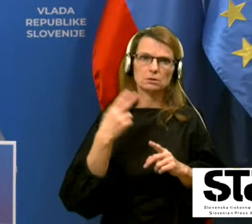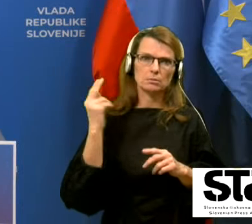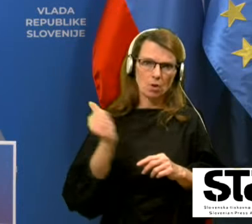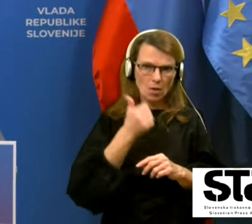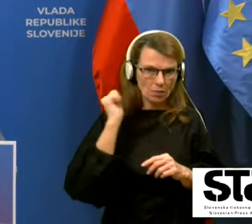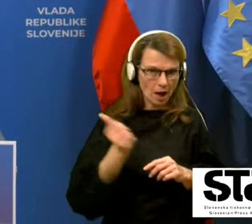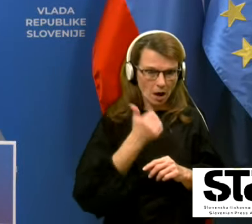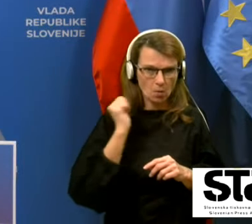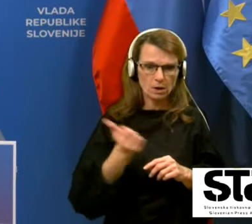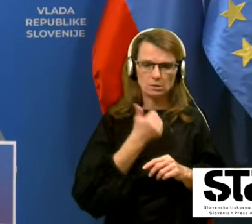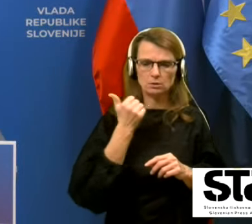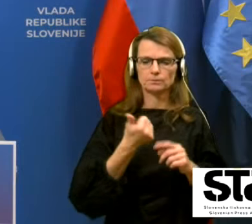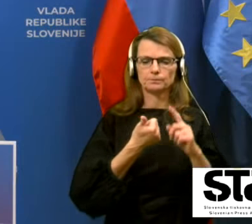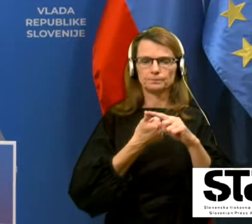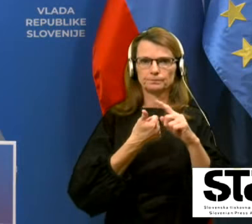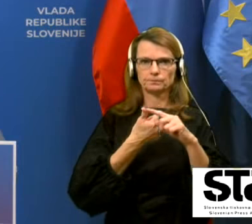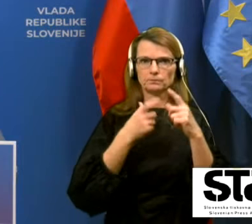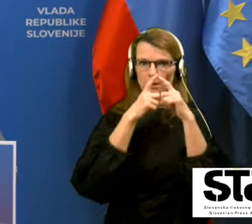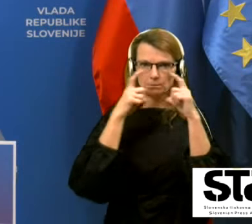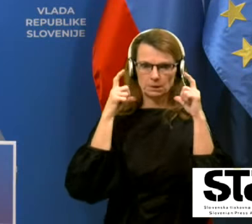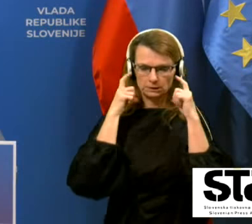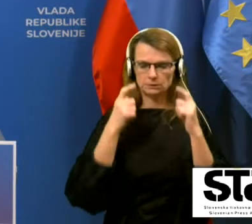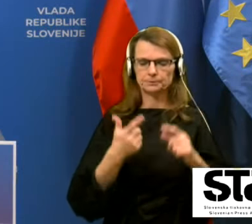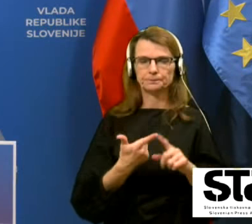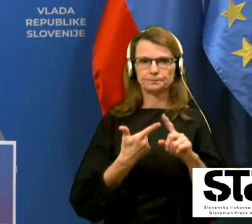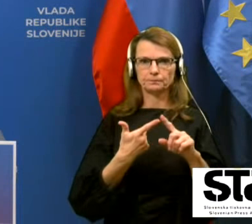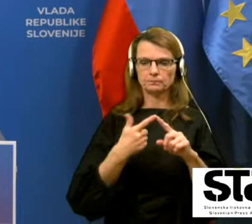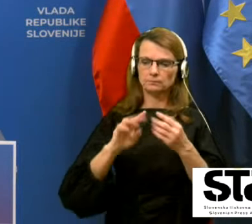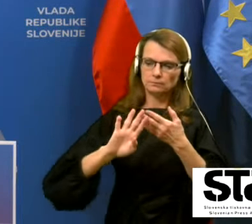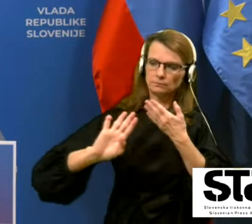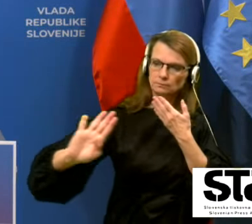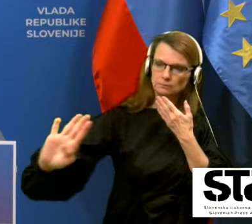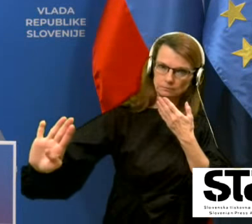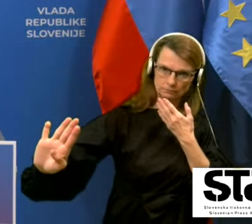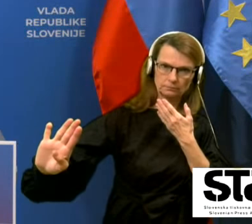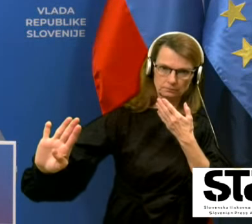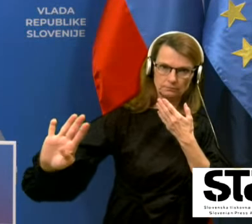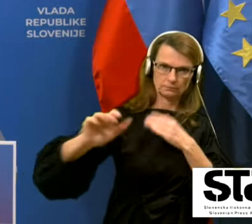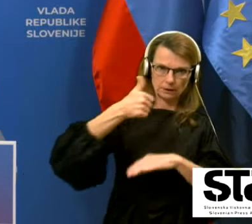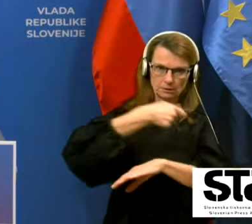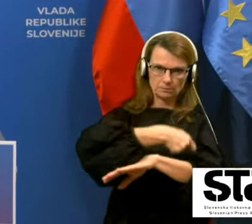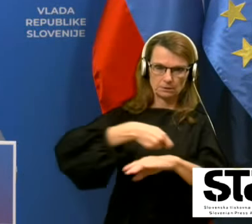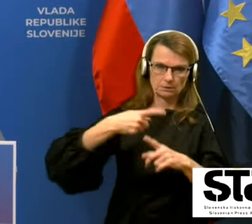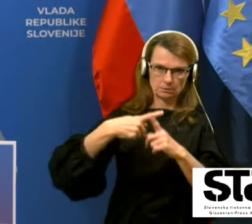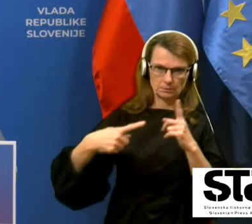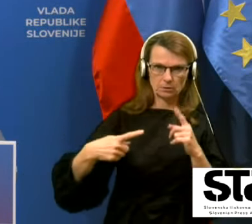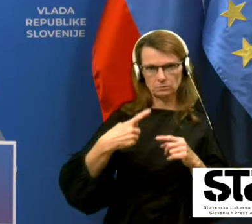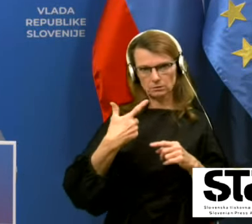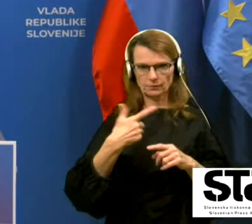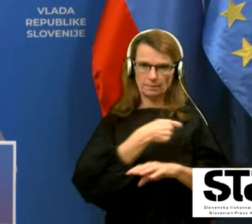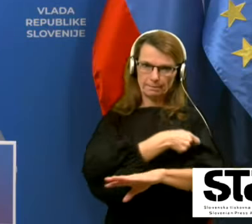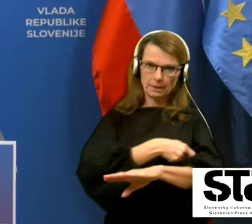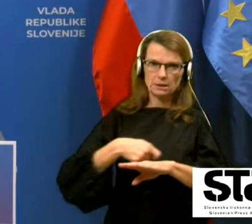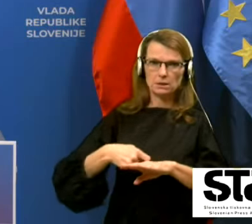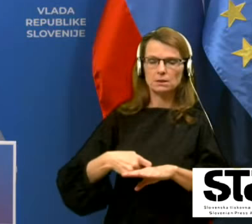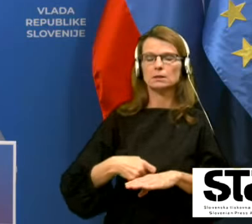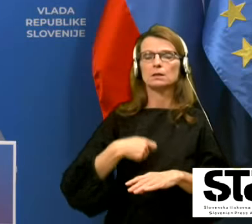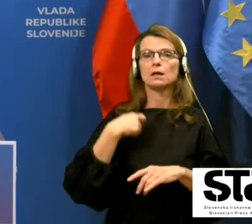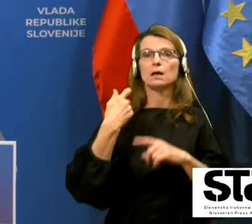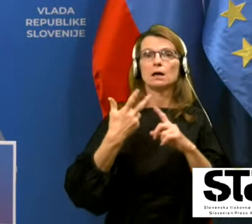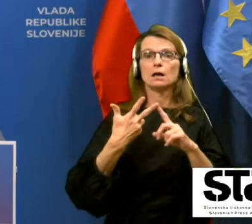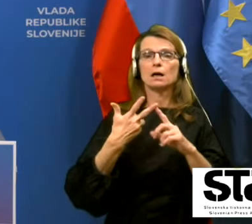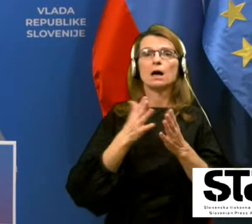nošenje maske, vzdrževanje distance metr pa pol do dva in pa